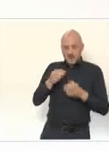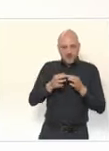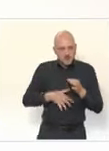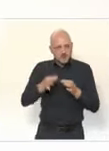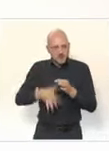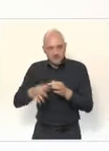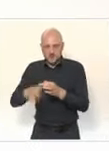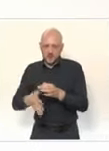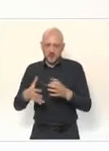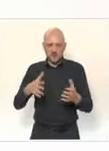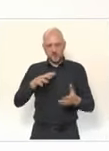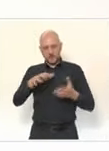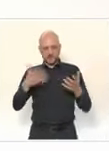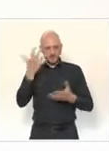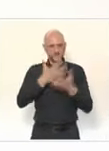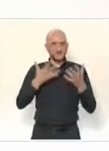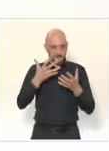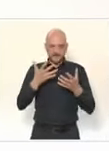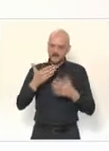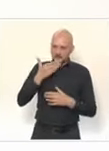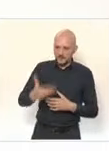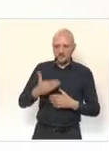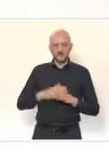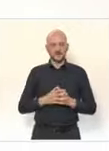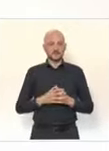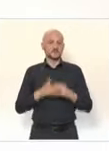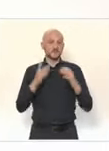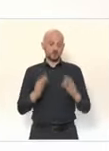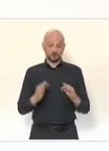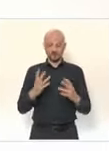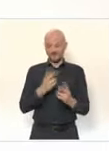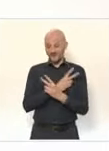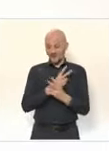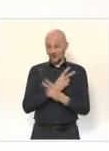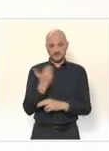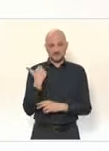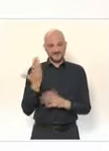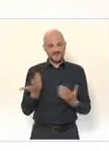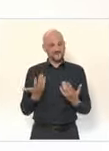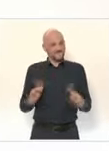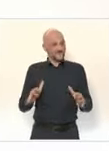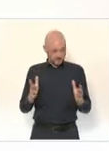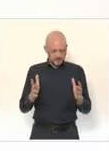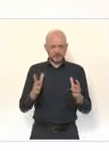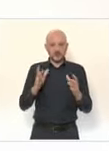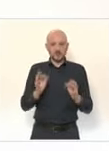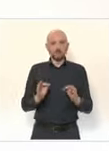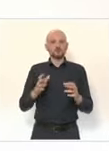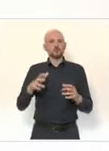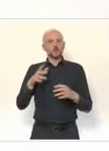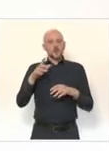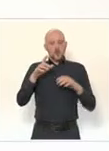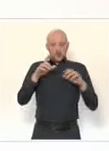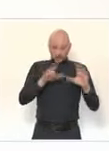rappeler aussi que pendant les vacances qui se terminent maintenant, ces vacances du mois d'avril, au cours des deux semaines, nous avons accueilli jusqu'à 175 000 enfants par jour